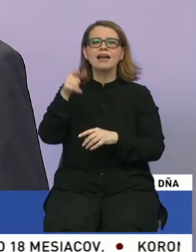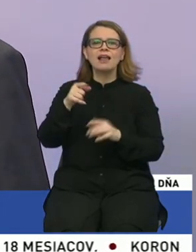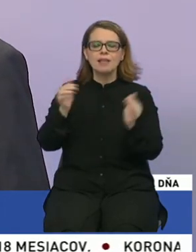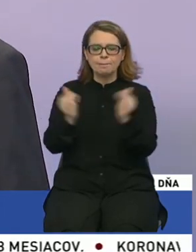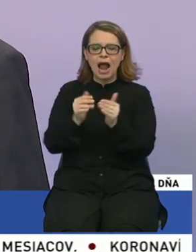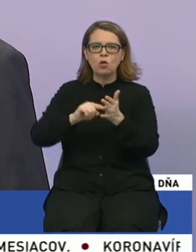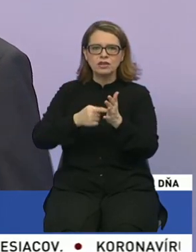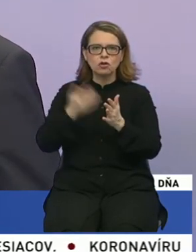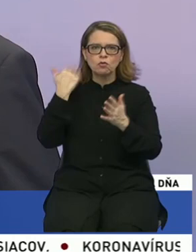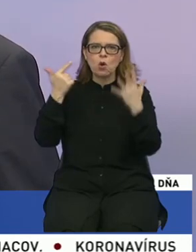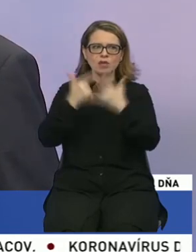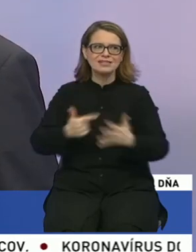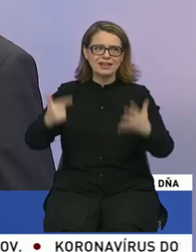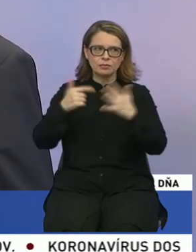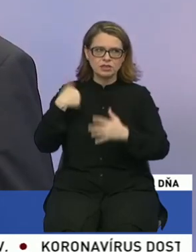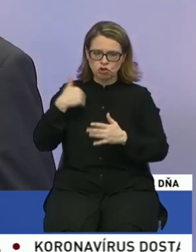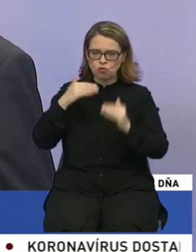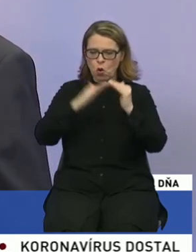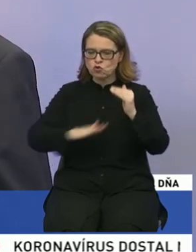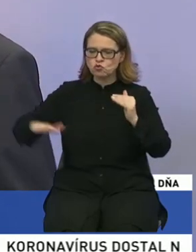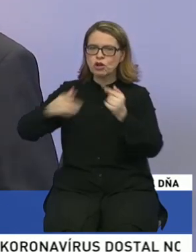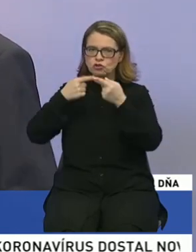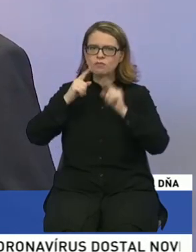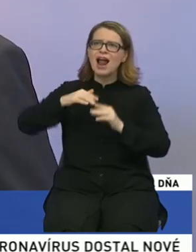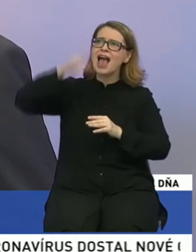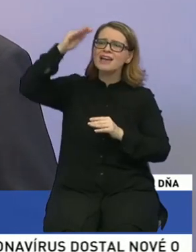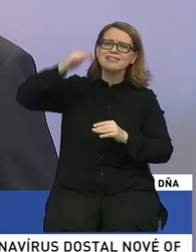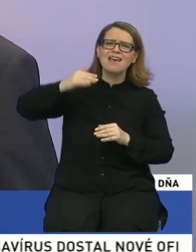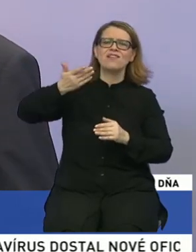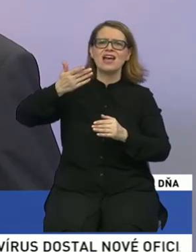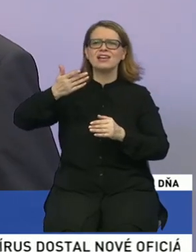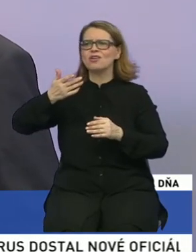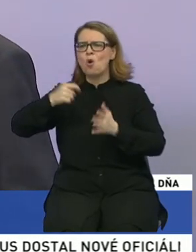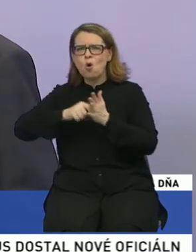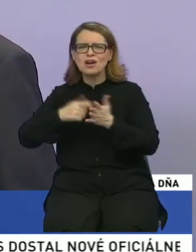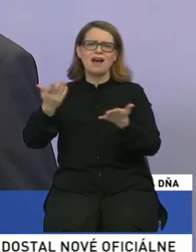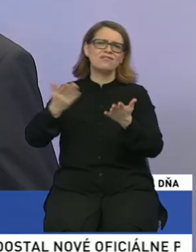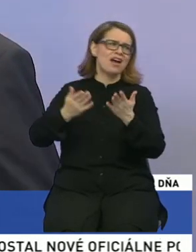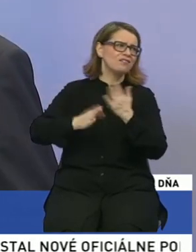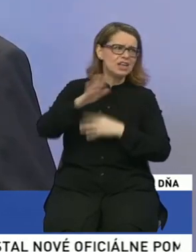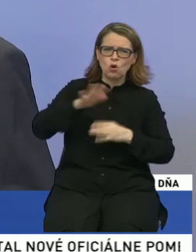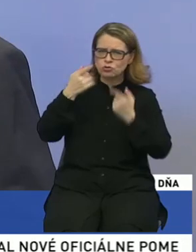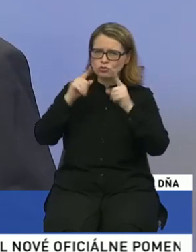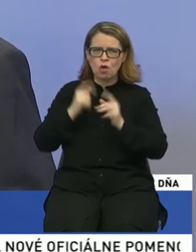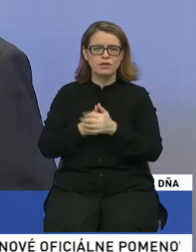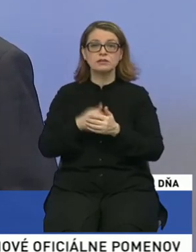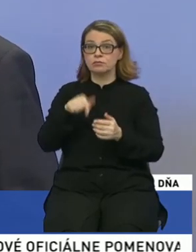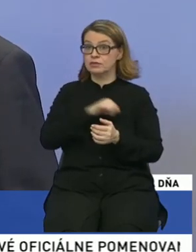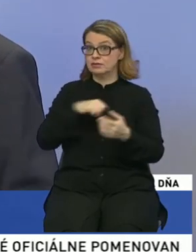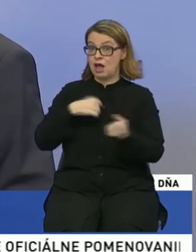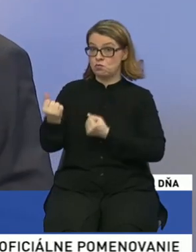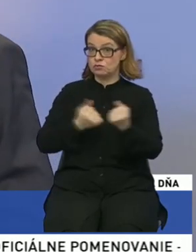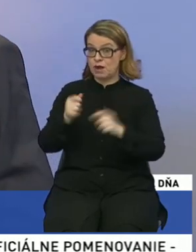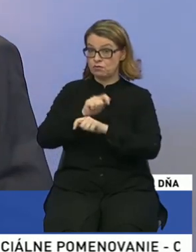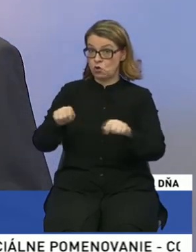približne 70 škôl na Južnom Slovensku ale aj na severe, na Oráve, na Východnom Slovensku. Bol to veľmi dôležitý krok. Teraz si samozprávi naozaj rozhodujú o tom,